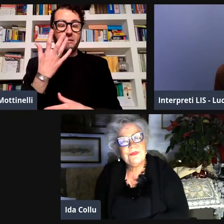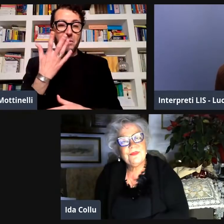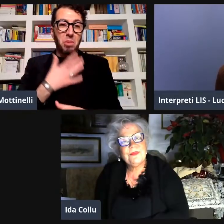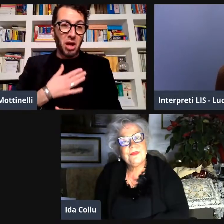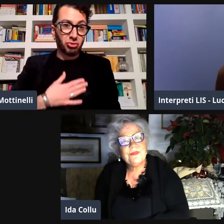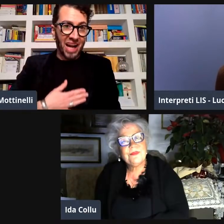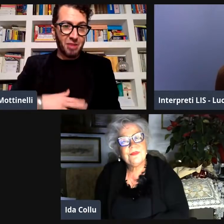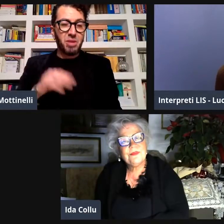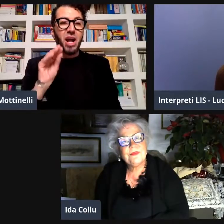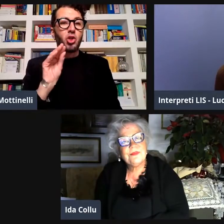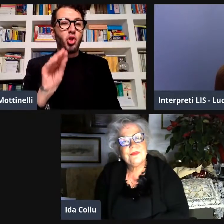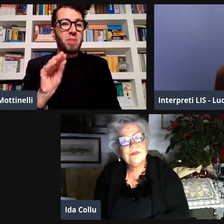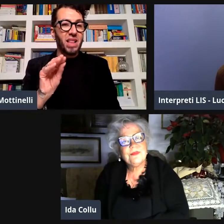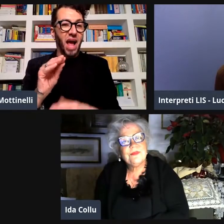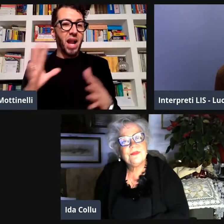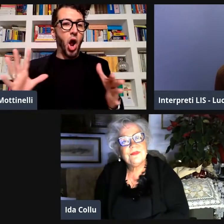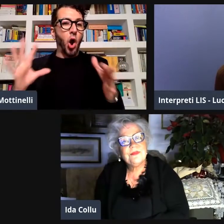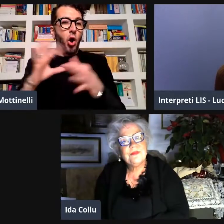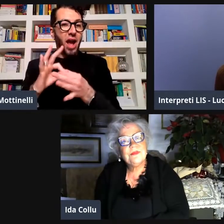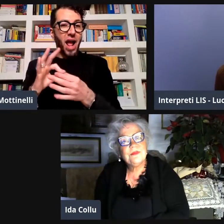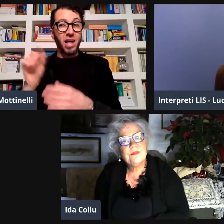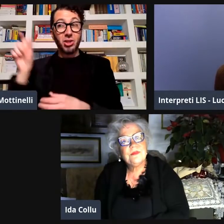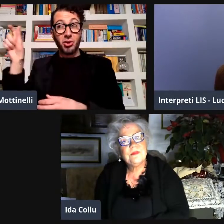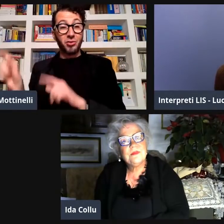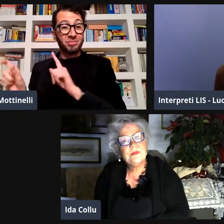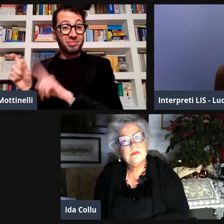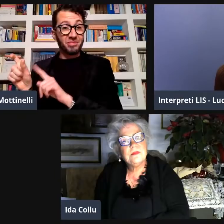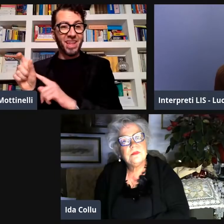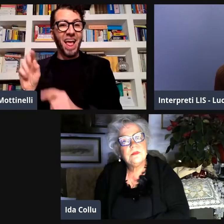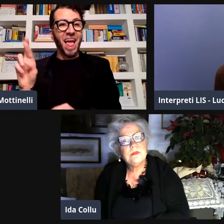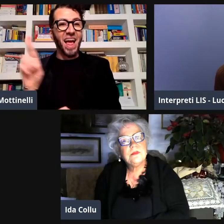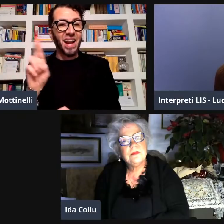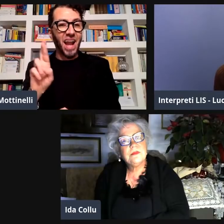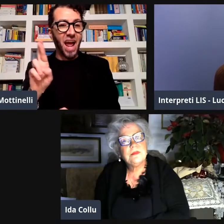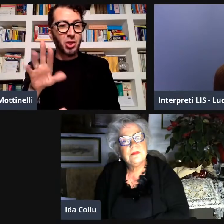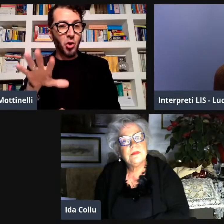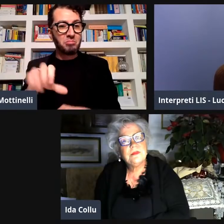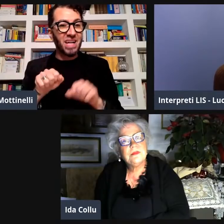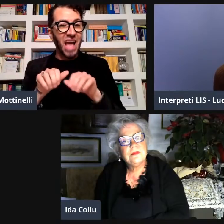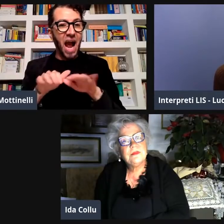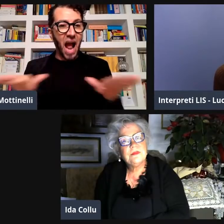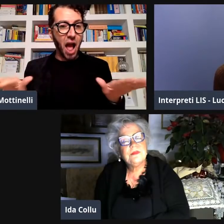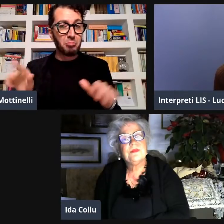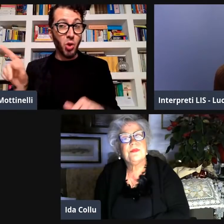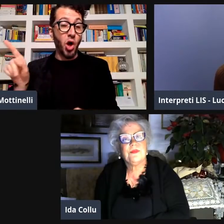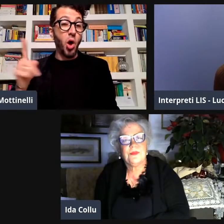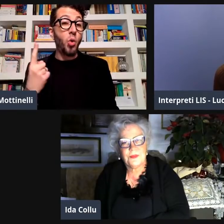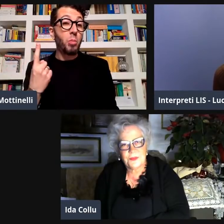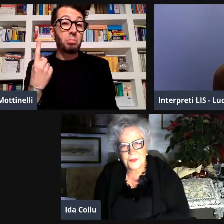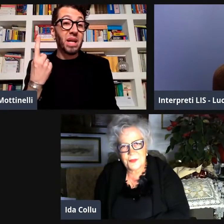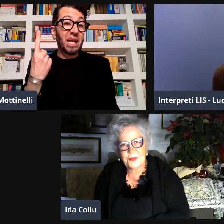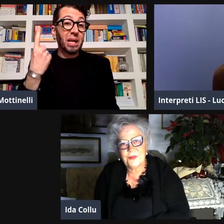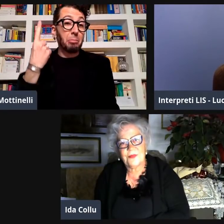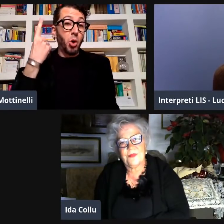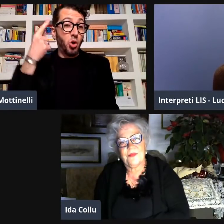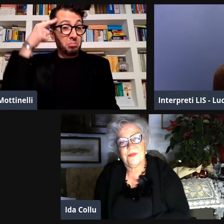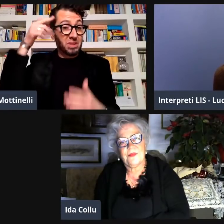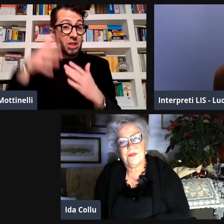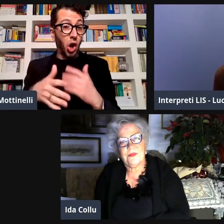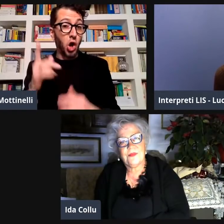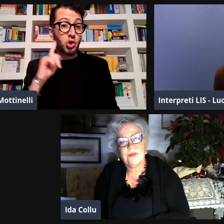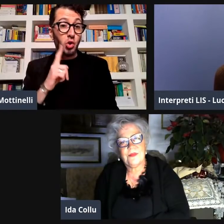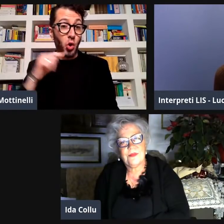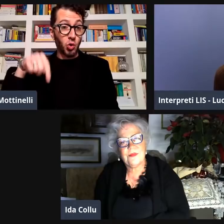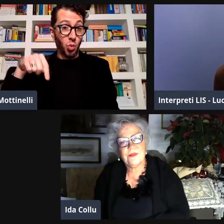Bene, questa sera a me piacerebbe farti una domanda relativa a Renato Pigliacampo.